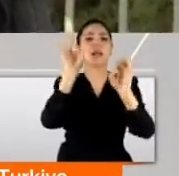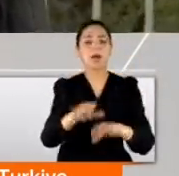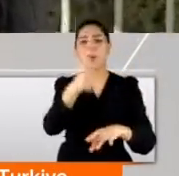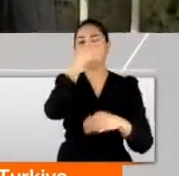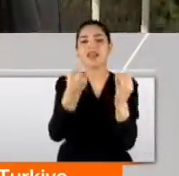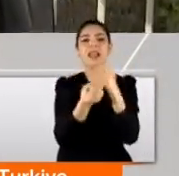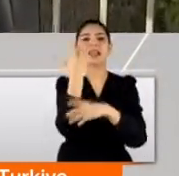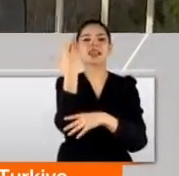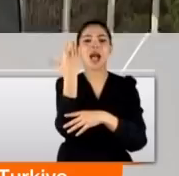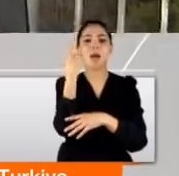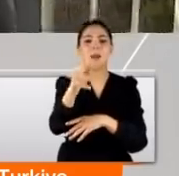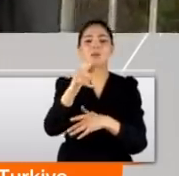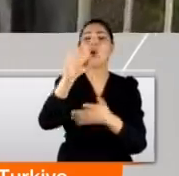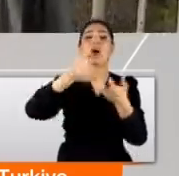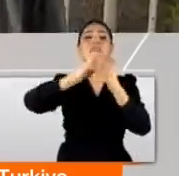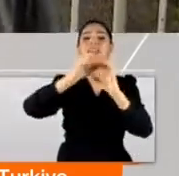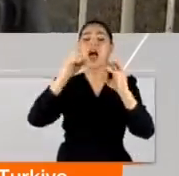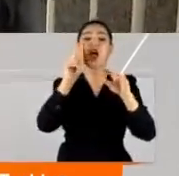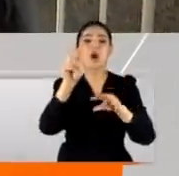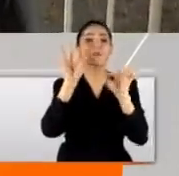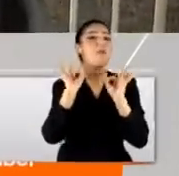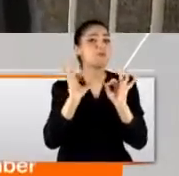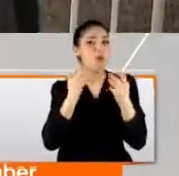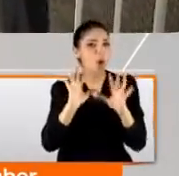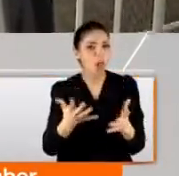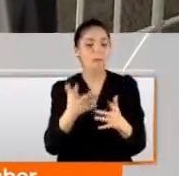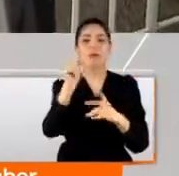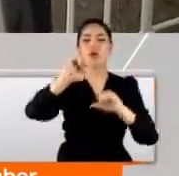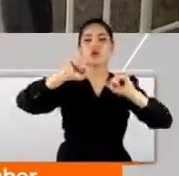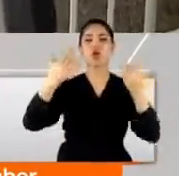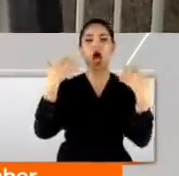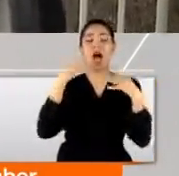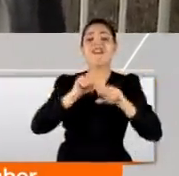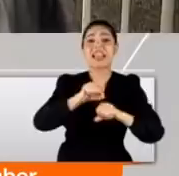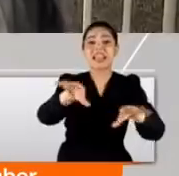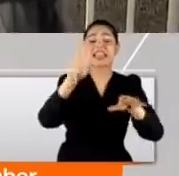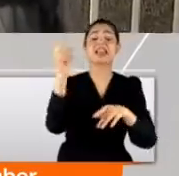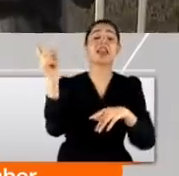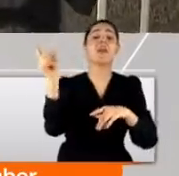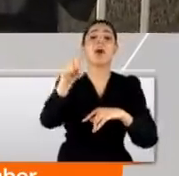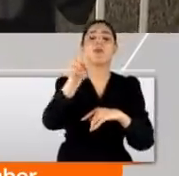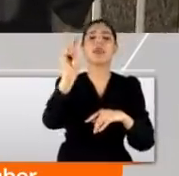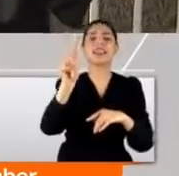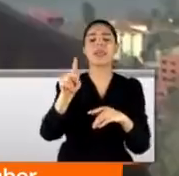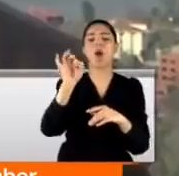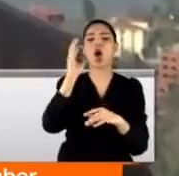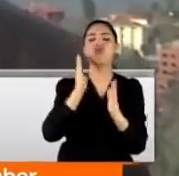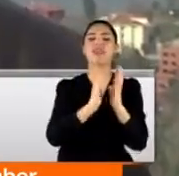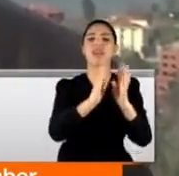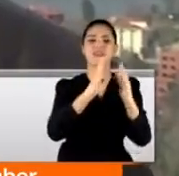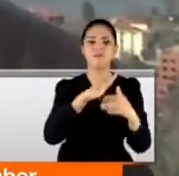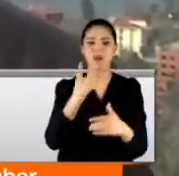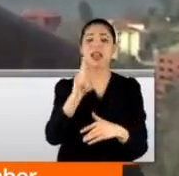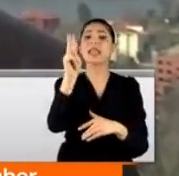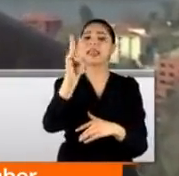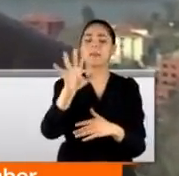Perşembe sabahı sahilde kar görmek bile mümkün olacak. Ve bu soğuk hava sistemi ayın 22'sine kadar devam edecek. 25'inden